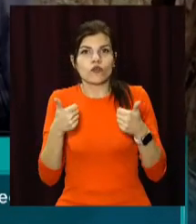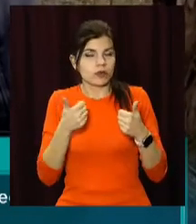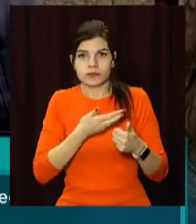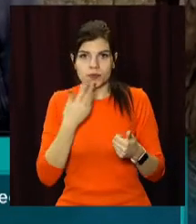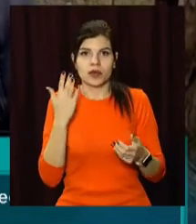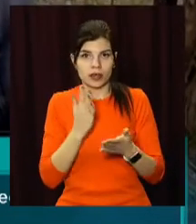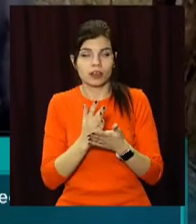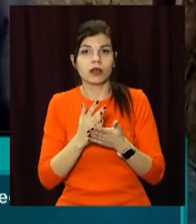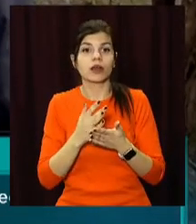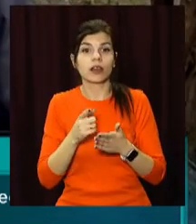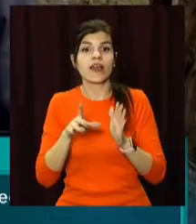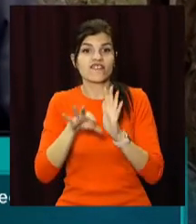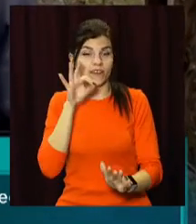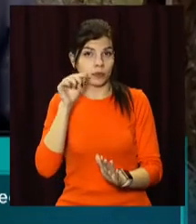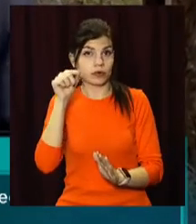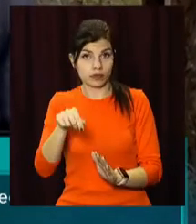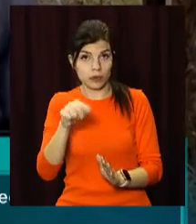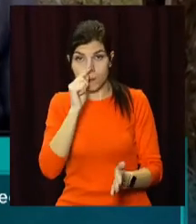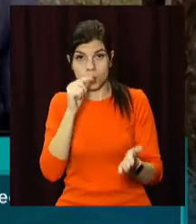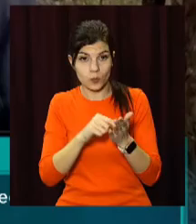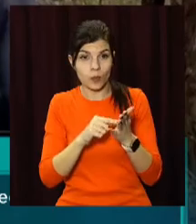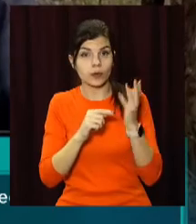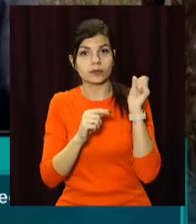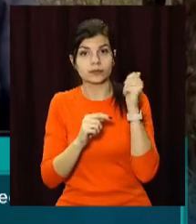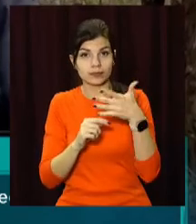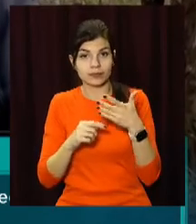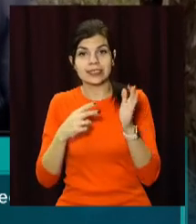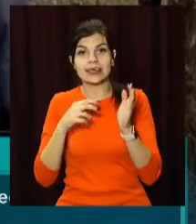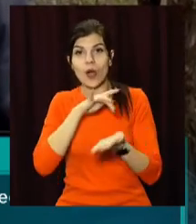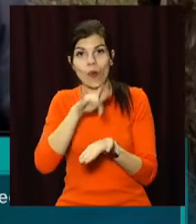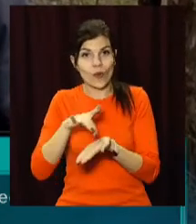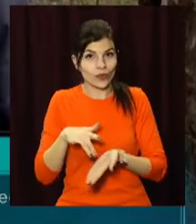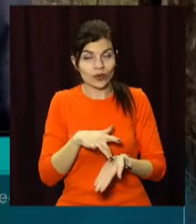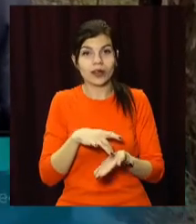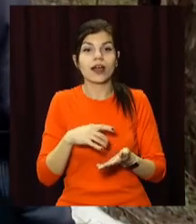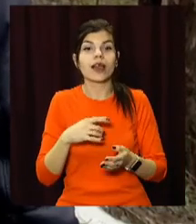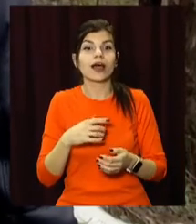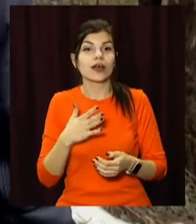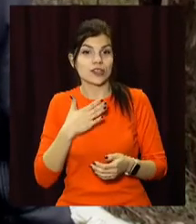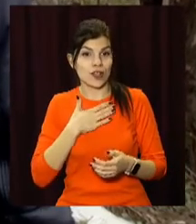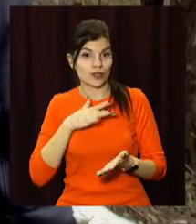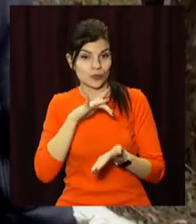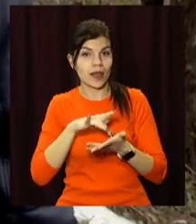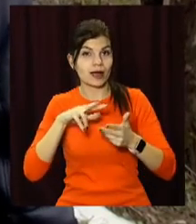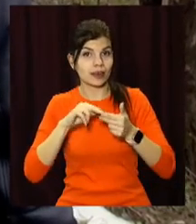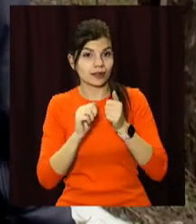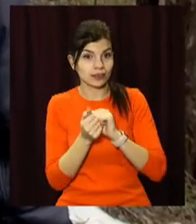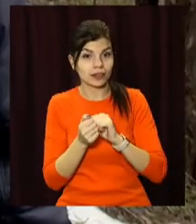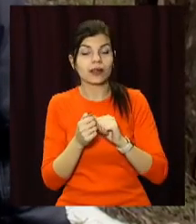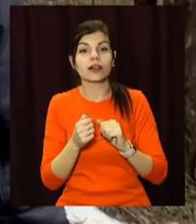із семи міст було вибрано і попало до переліку перевірки наше місто. Місто Кам'янське